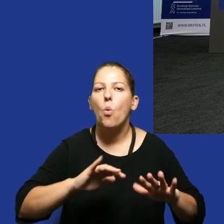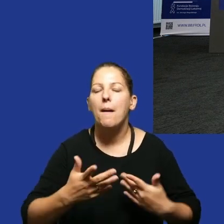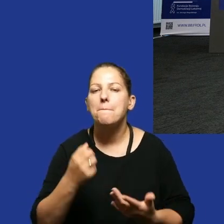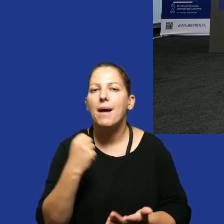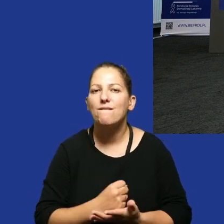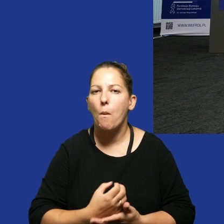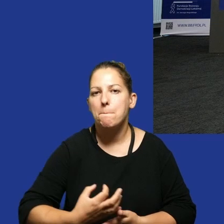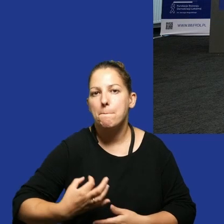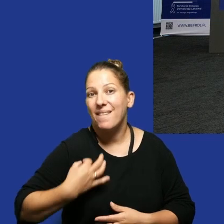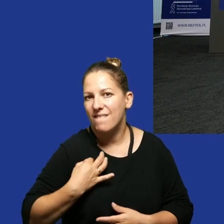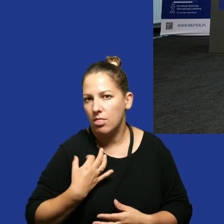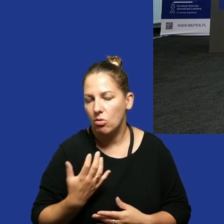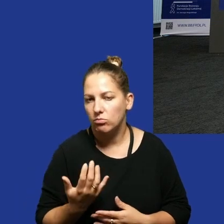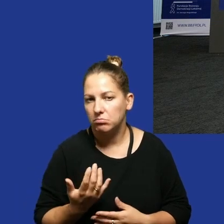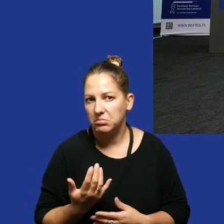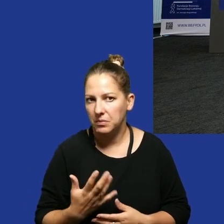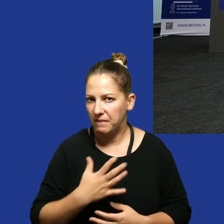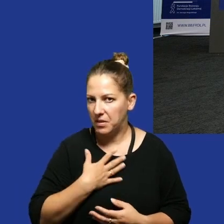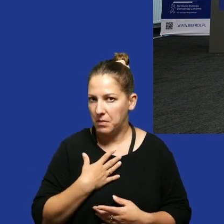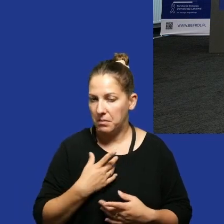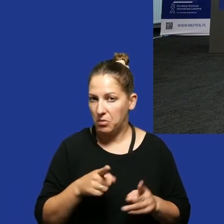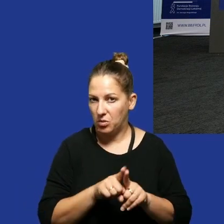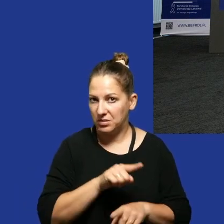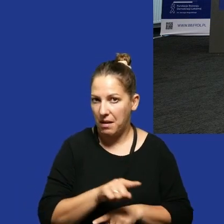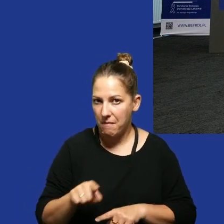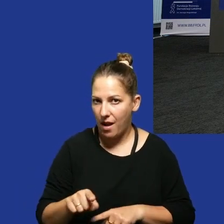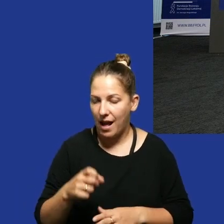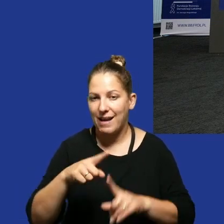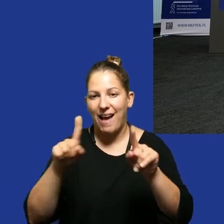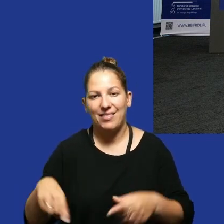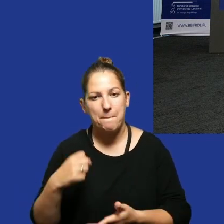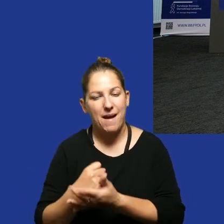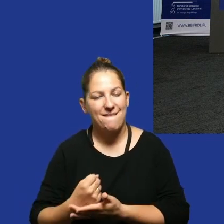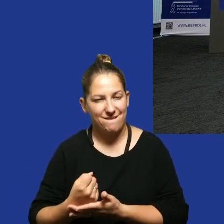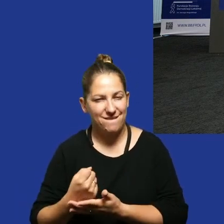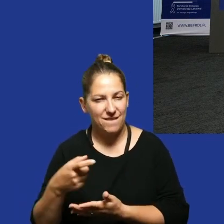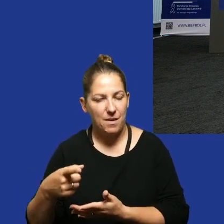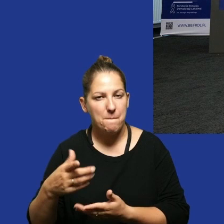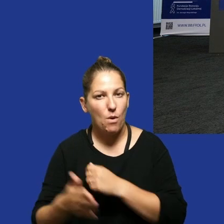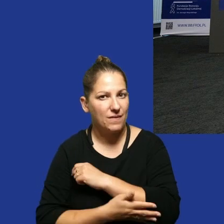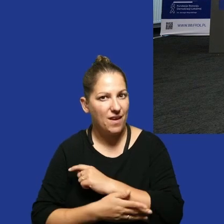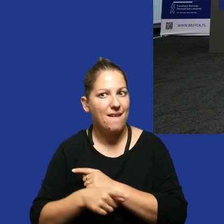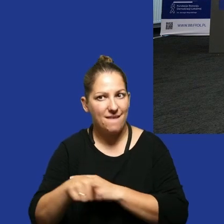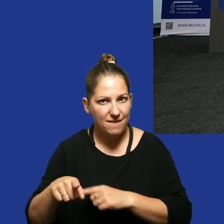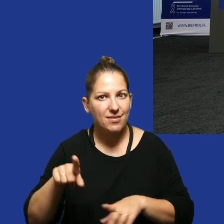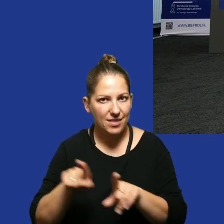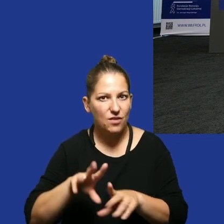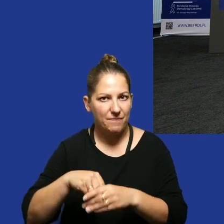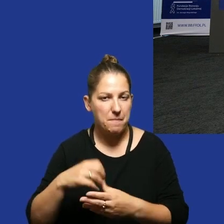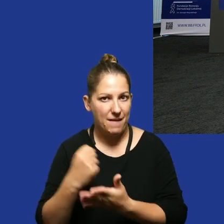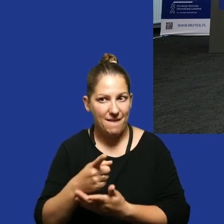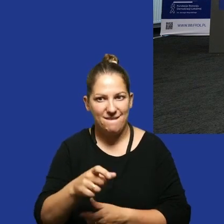prywatności. To wydaje się to samo, ale Karta Praw Podstawowych ma również i takie prawa i Wy o nie walczycie.